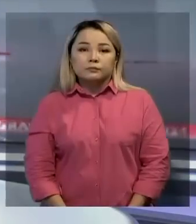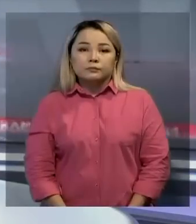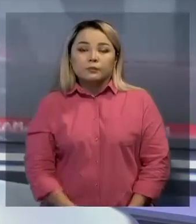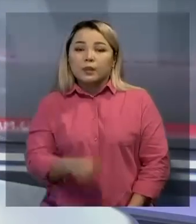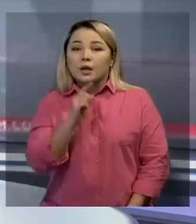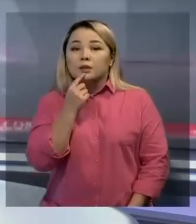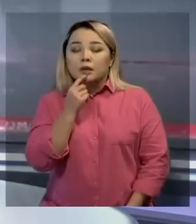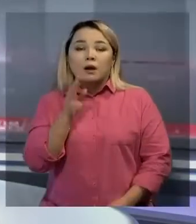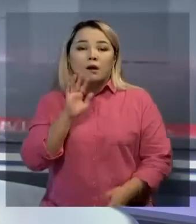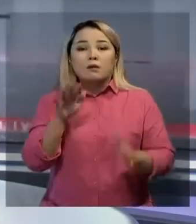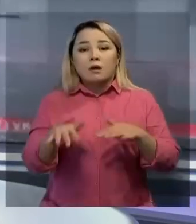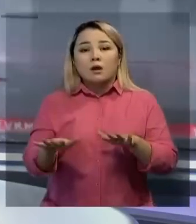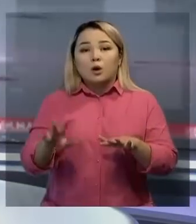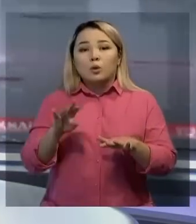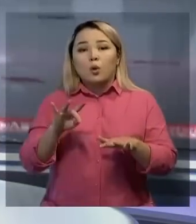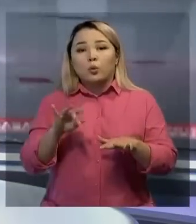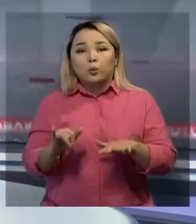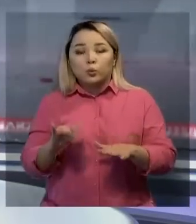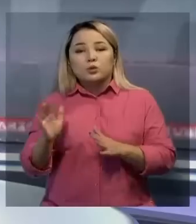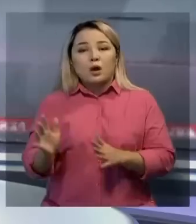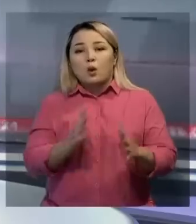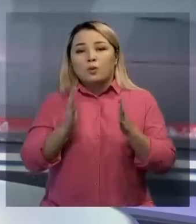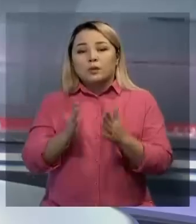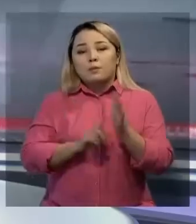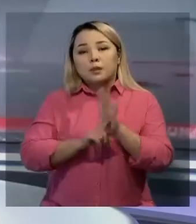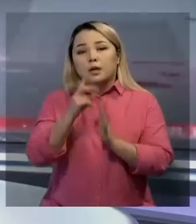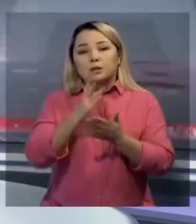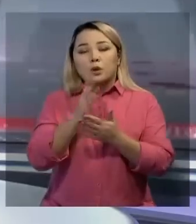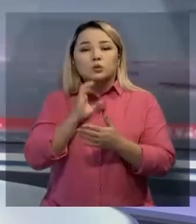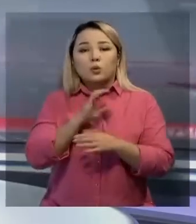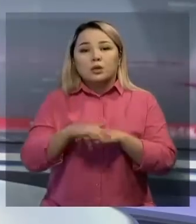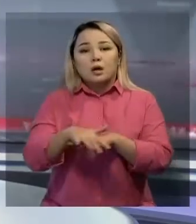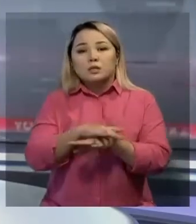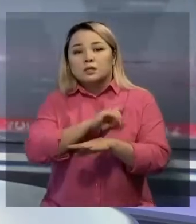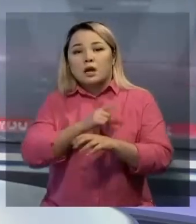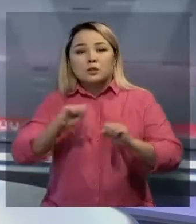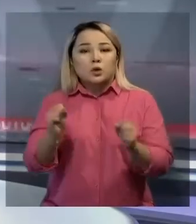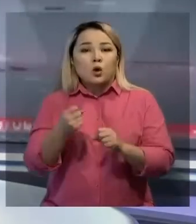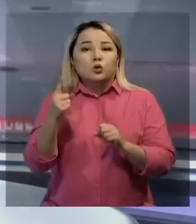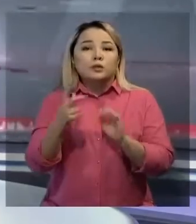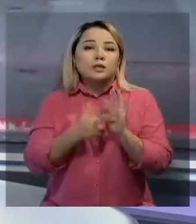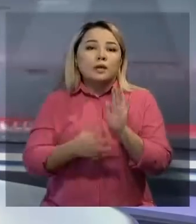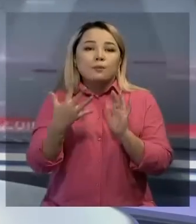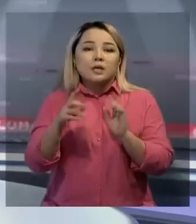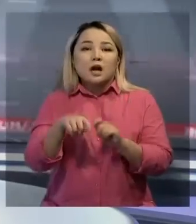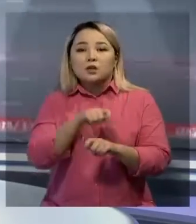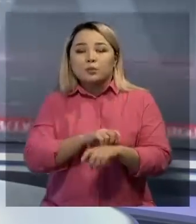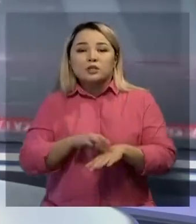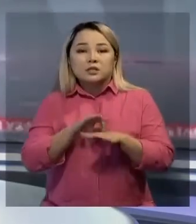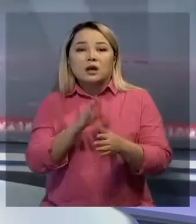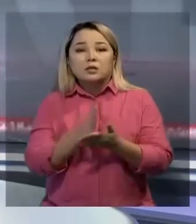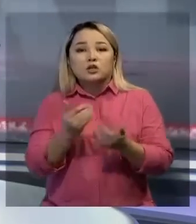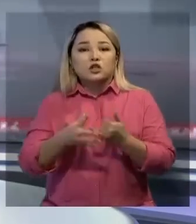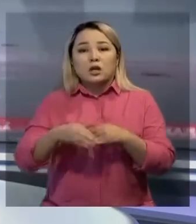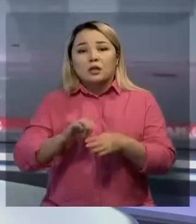Филиппин аралдарында нұру дауылы соқты елдің солтүстігіндегі екпінді желдің жылдамдығы сағатына 185 шақырымға жеткен.